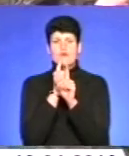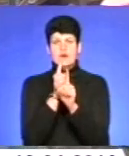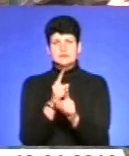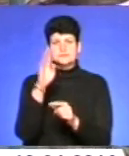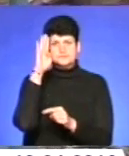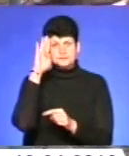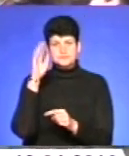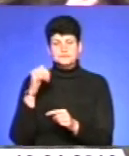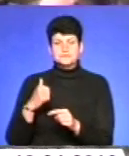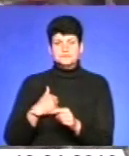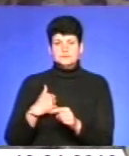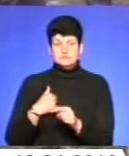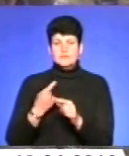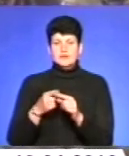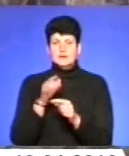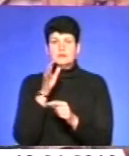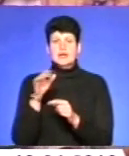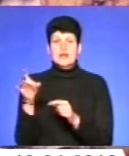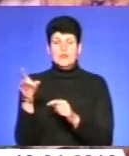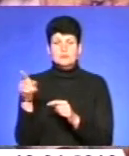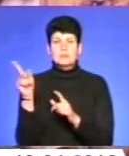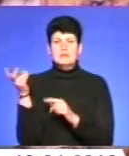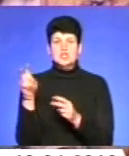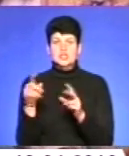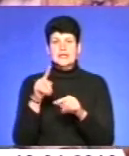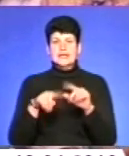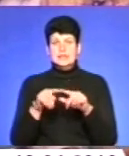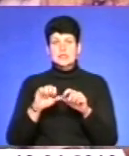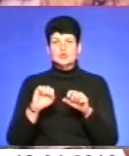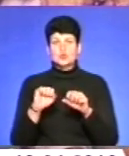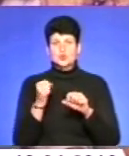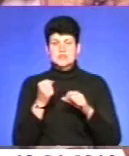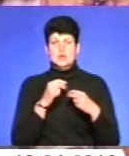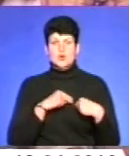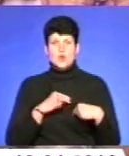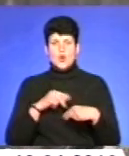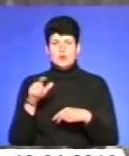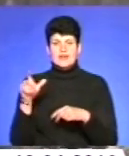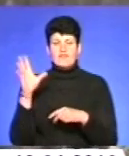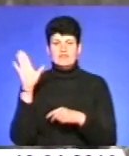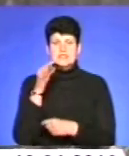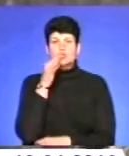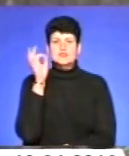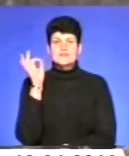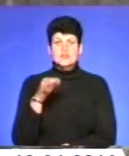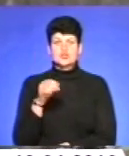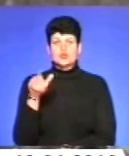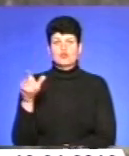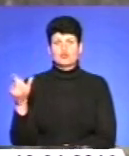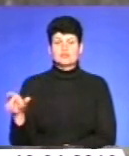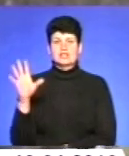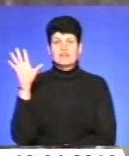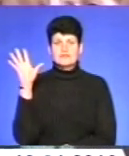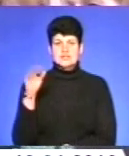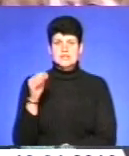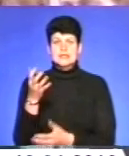відповідальні завдання в Боремний регіон, прийшли рідні друзі-колеги. Всі досвідчені люди, всі зброю руками в